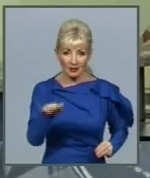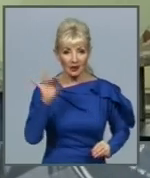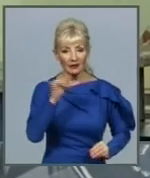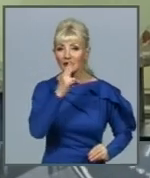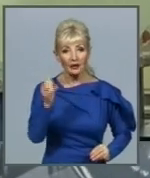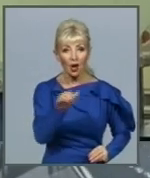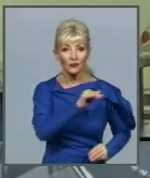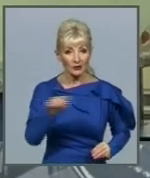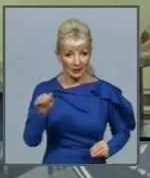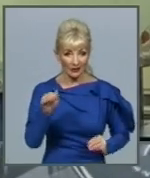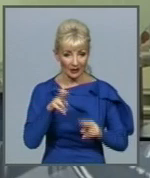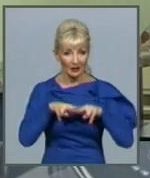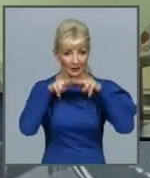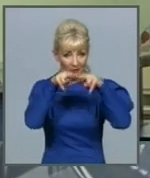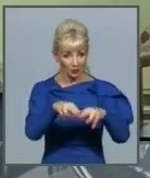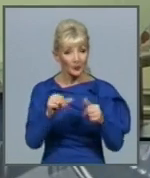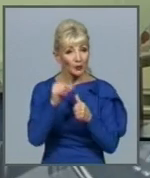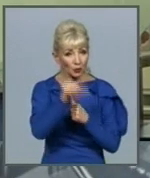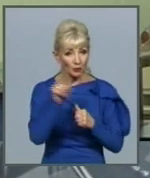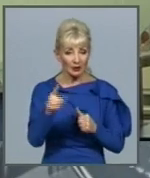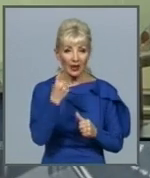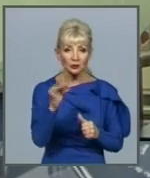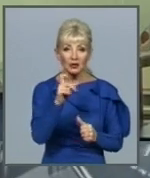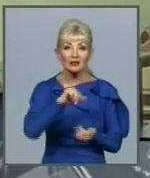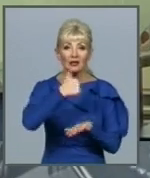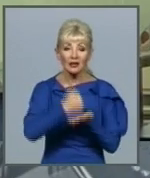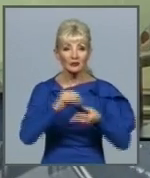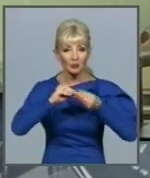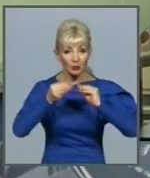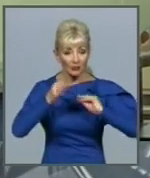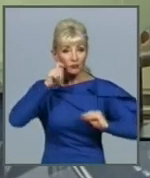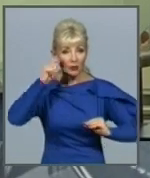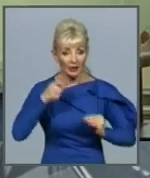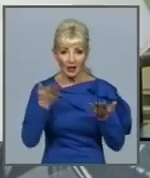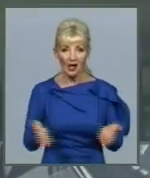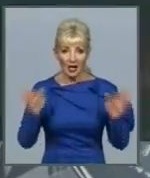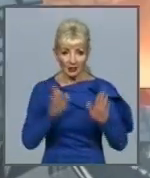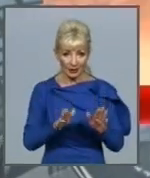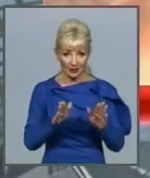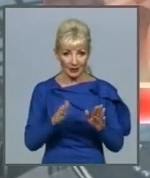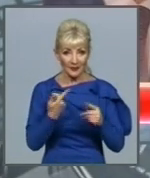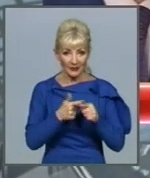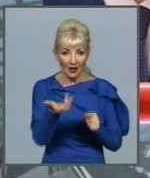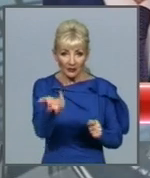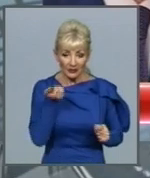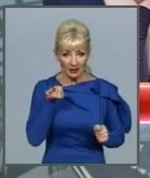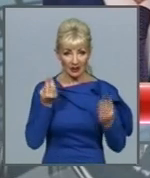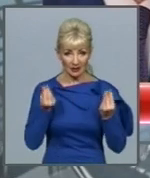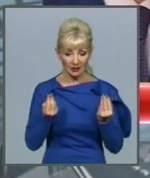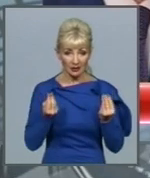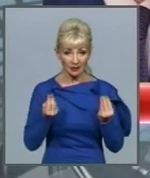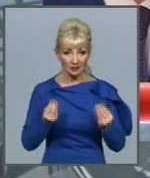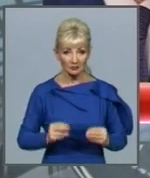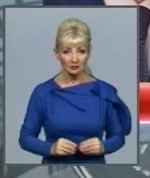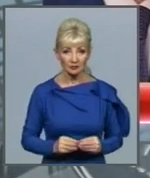надходжень. Крім того, однією з головних проблем в Україні залишається виведення коштів. Є товариші,